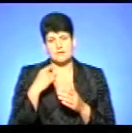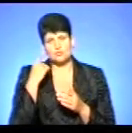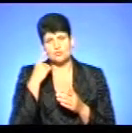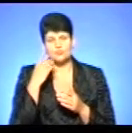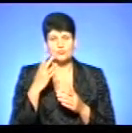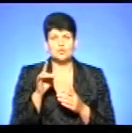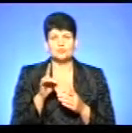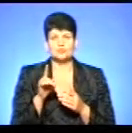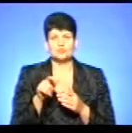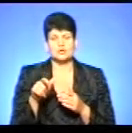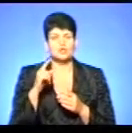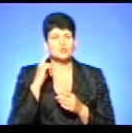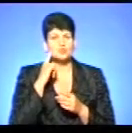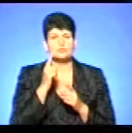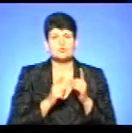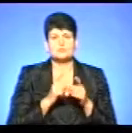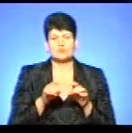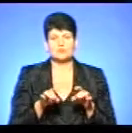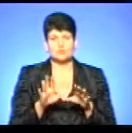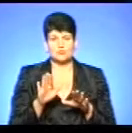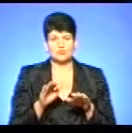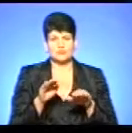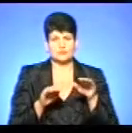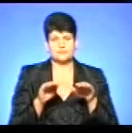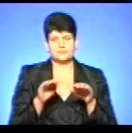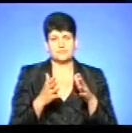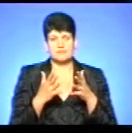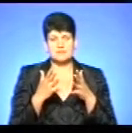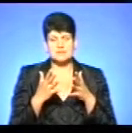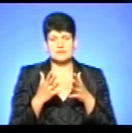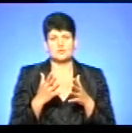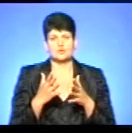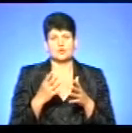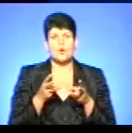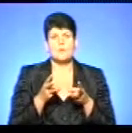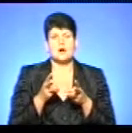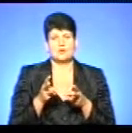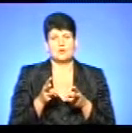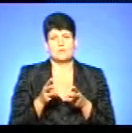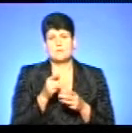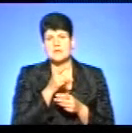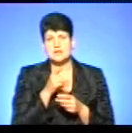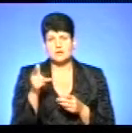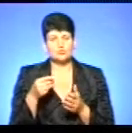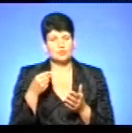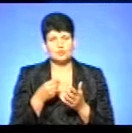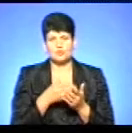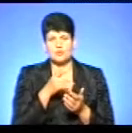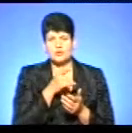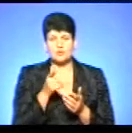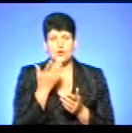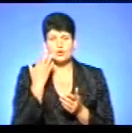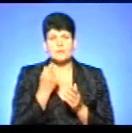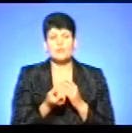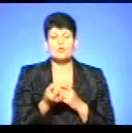які чують про зміни в постанові, будуть регулювати до опаленого періоду, важливого періоду, дороговартісного періоду, коли появиться оплата